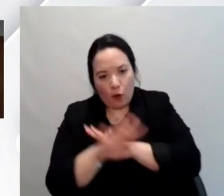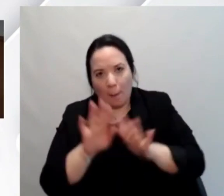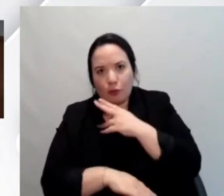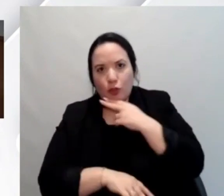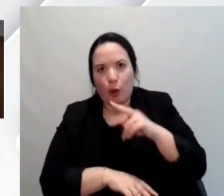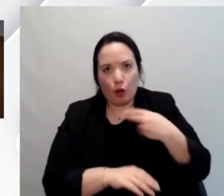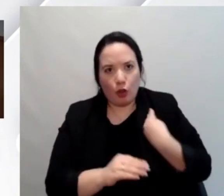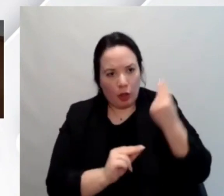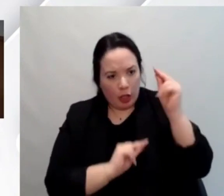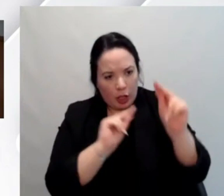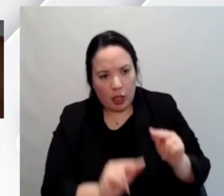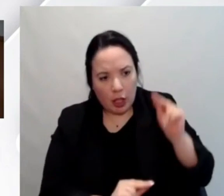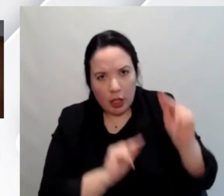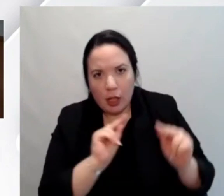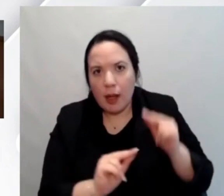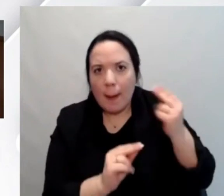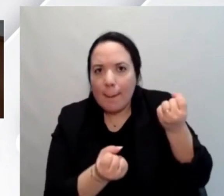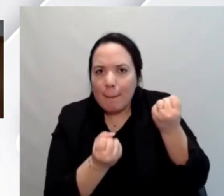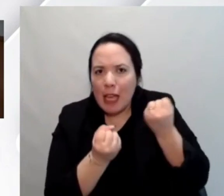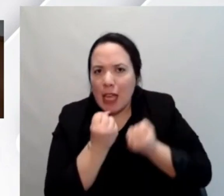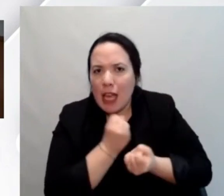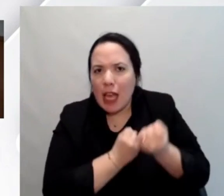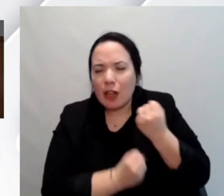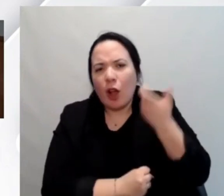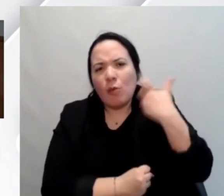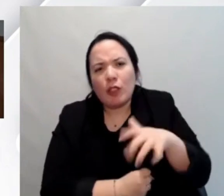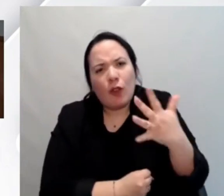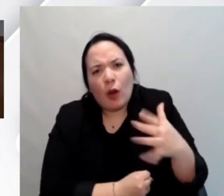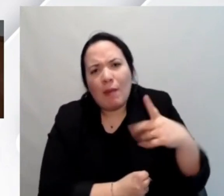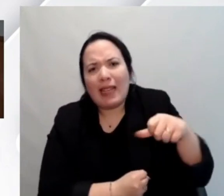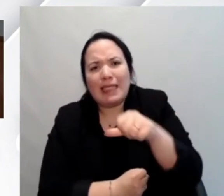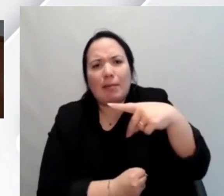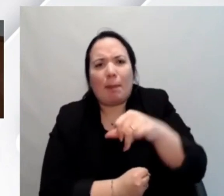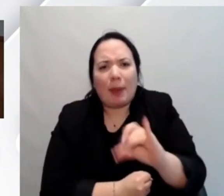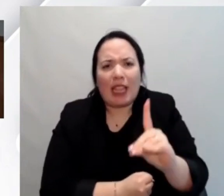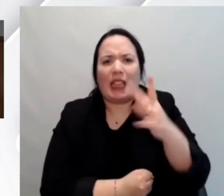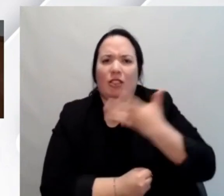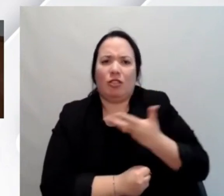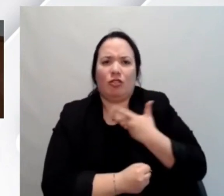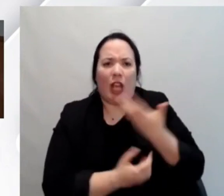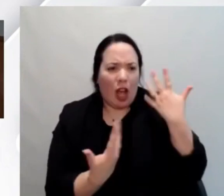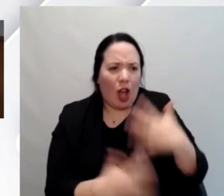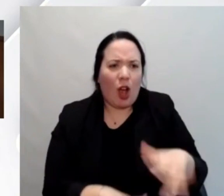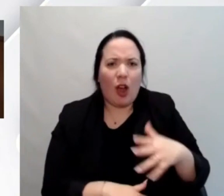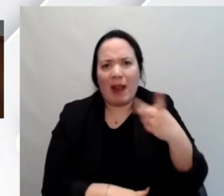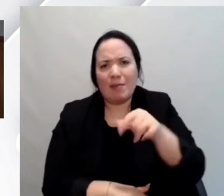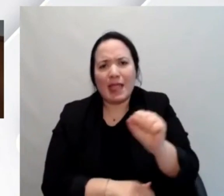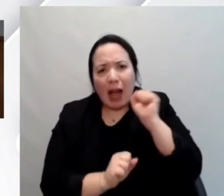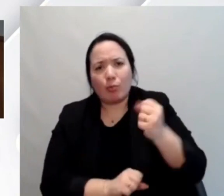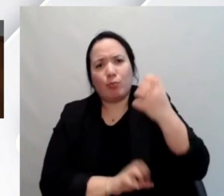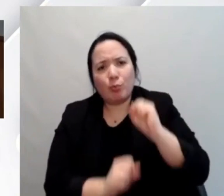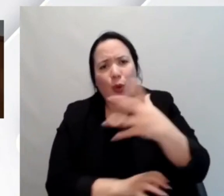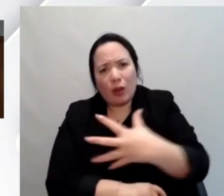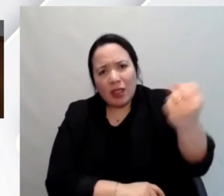'autenticazione la PA possiede i miei dati quindi può acquisirli utilizzarli e voglio interagire in modo semplice voglio un